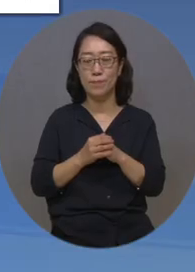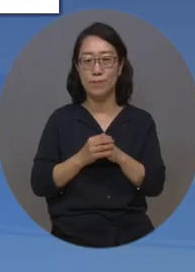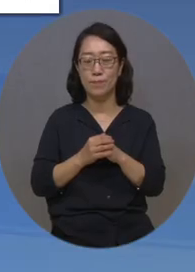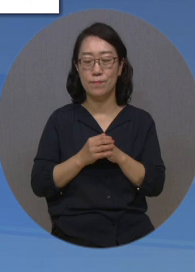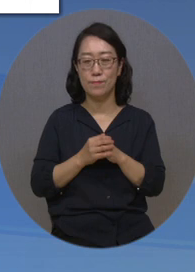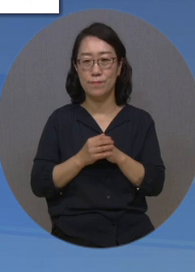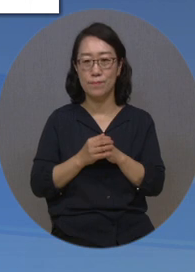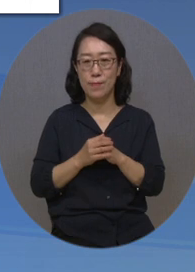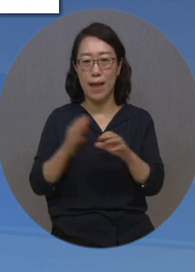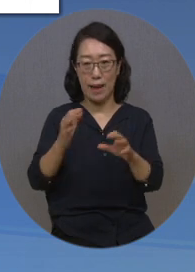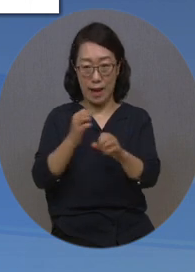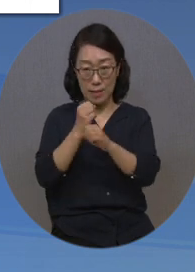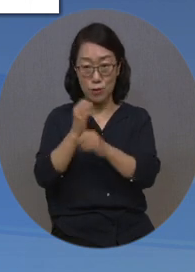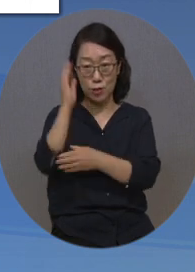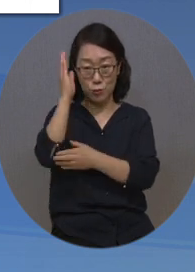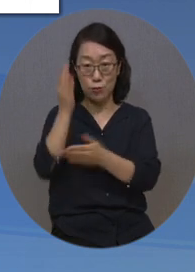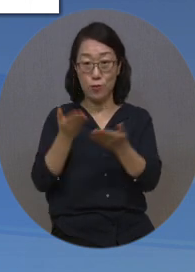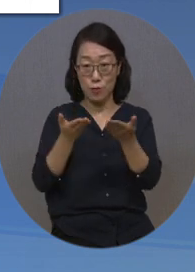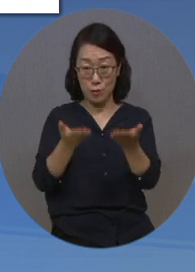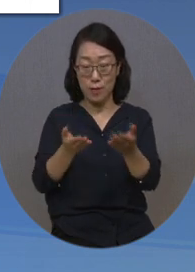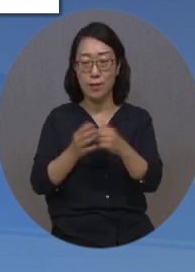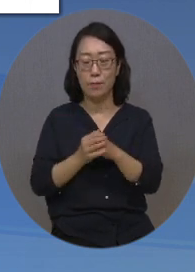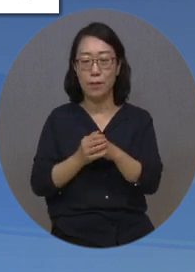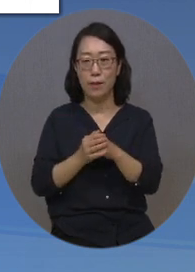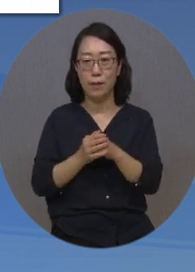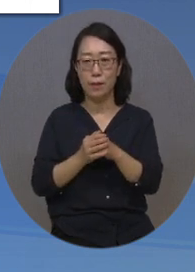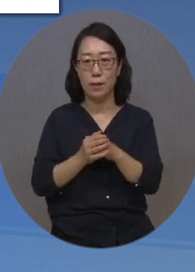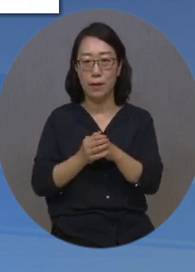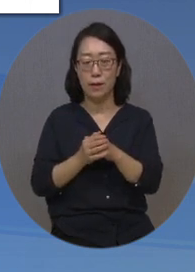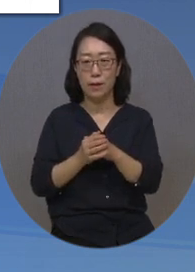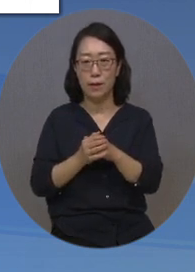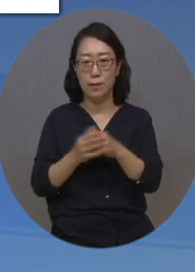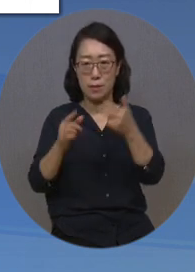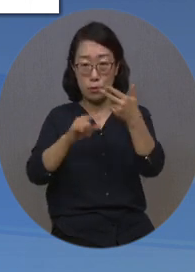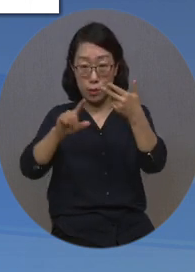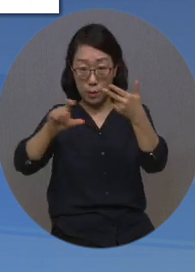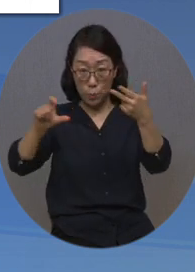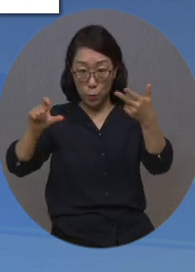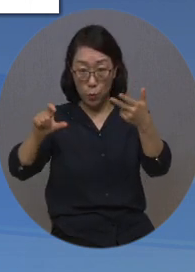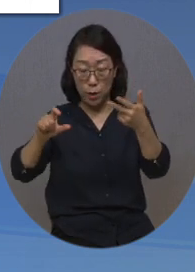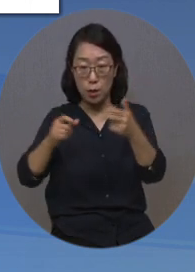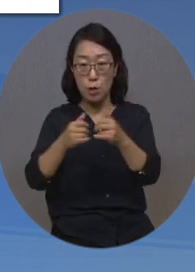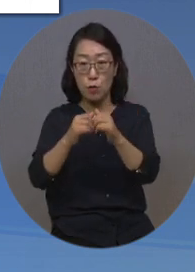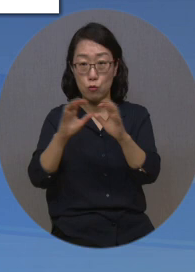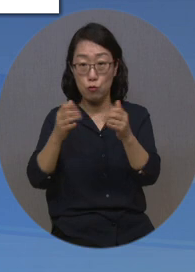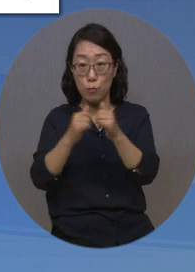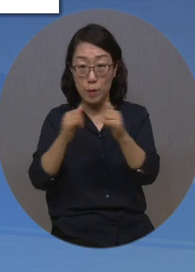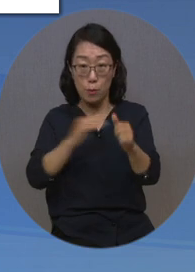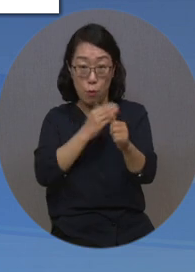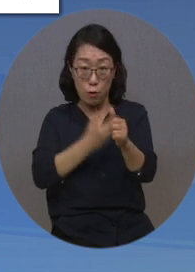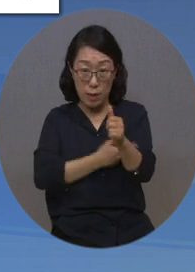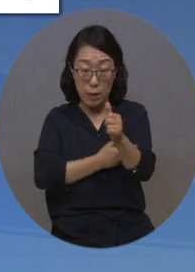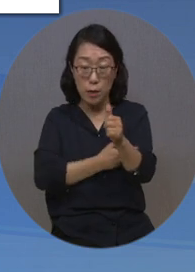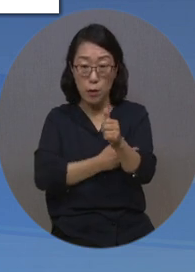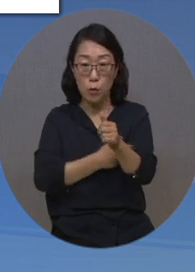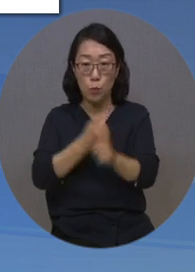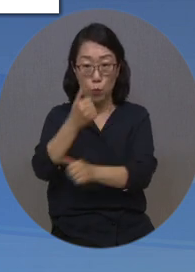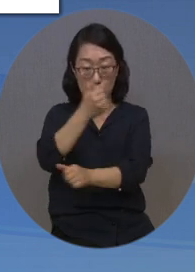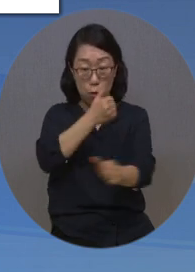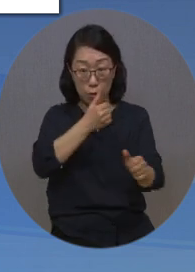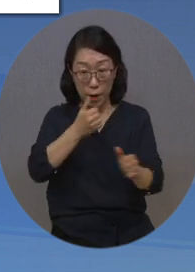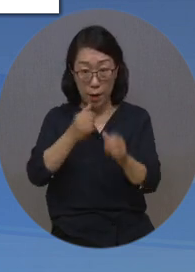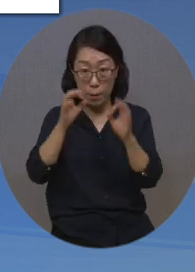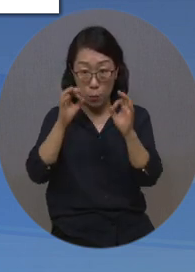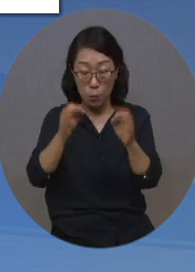이어서 간추린 뉴스 전해드립니다. 지난 15일 국민권익위원회는 지방자치단체 사회복지시설